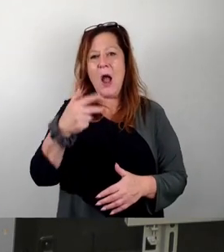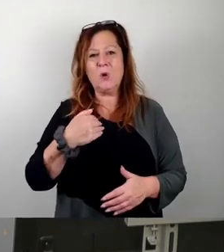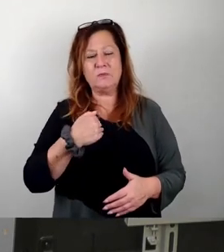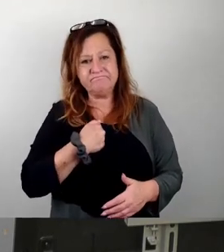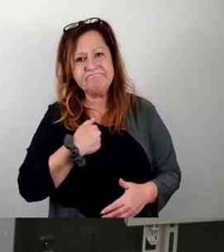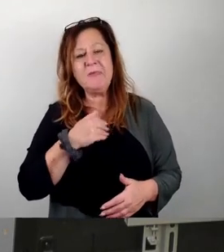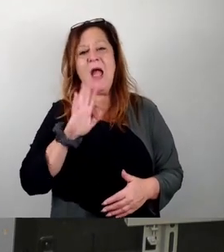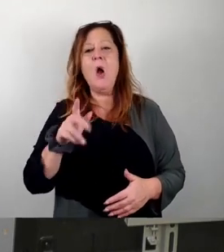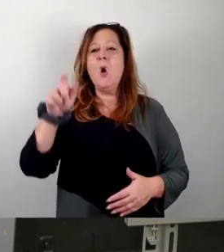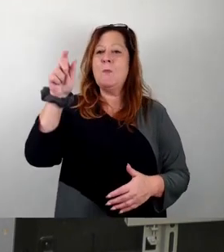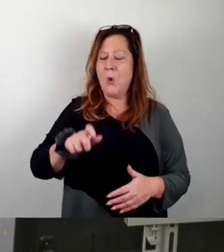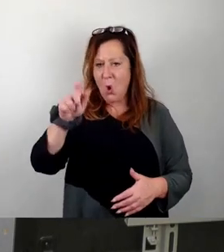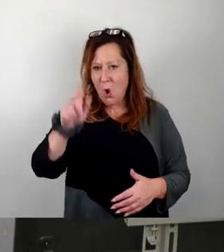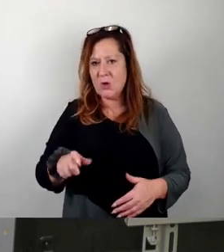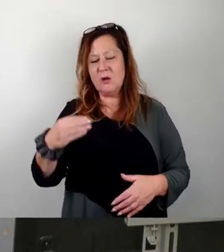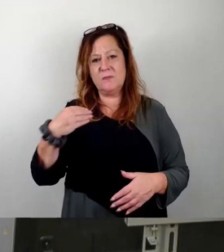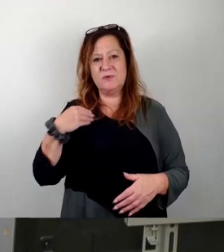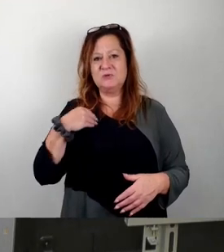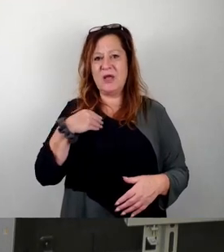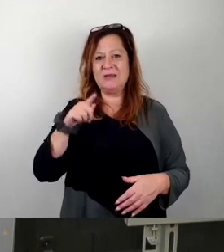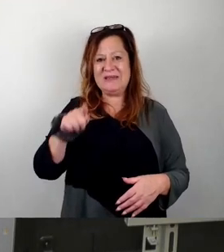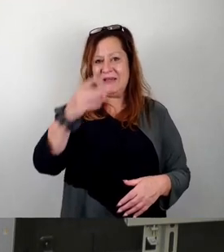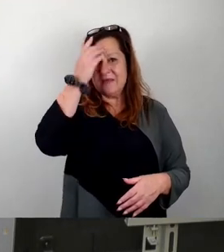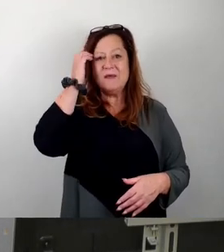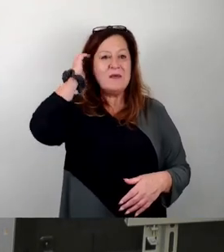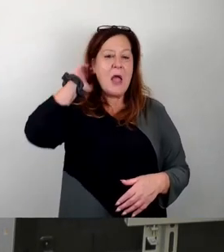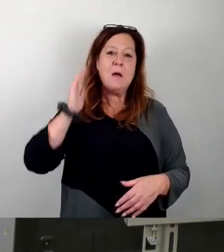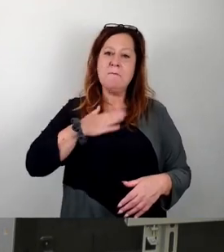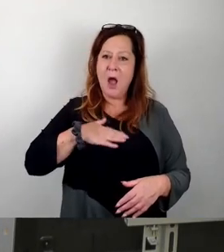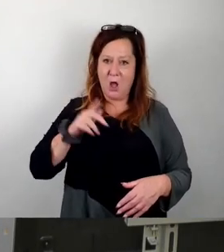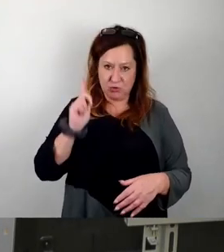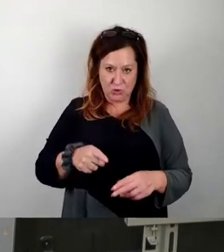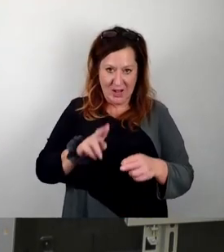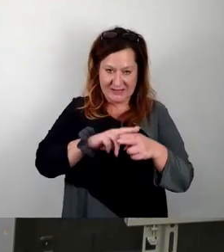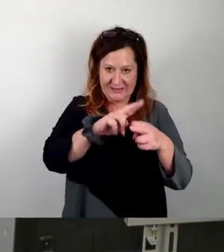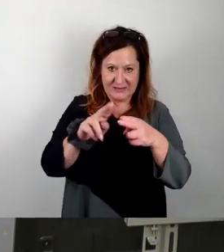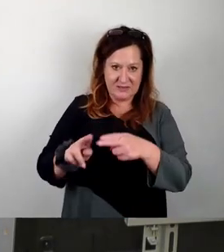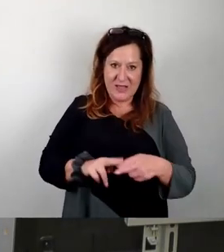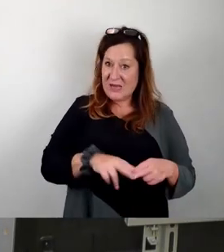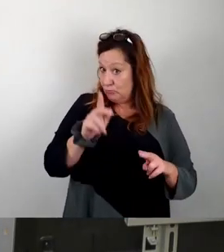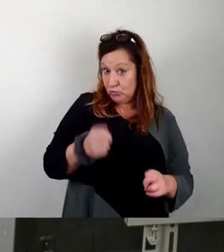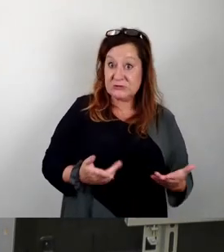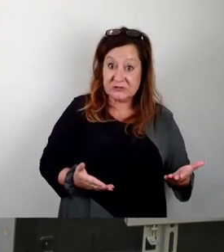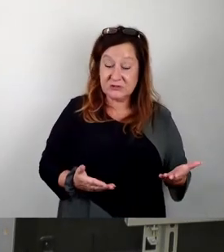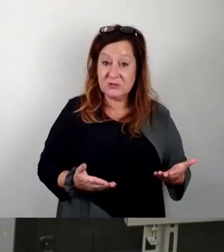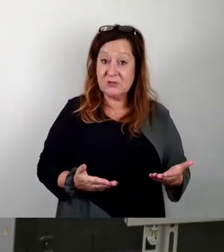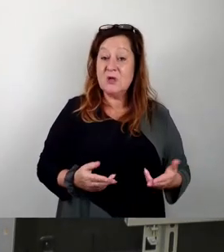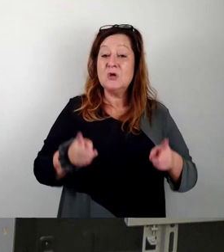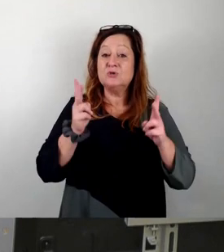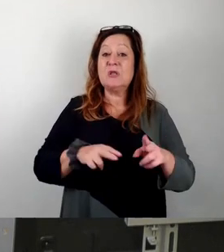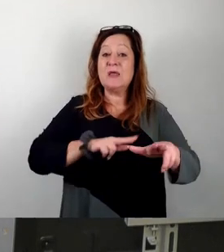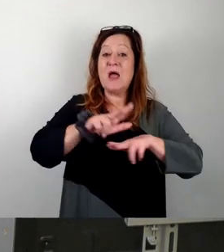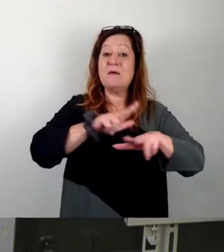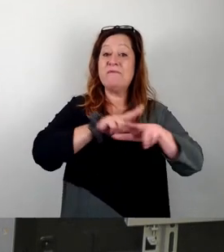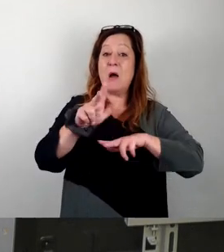haben sich an uns gewandt, dass dieses Bad saniert werden soll, saniert werden muss. Und die Stadtverwaltung plant, es